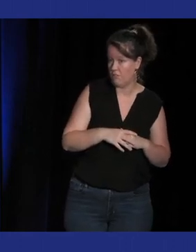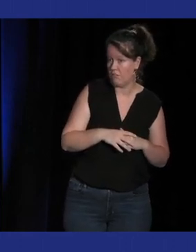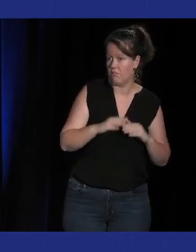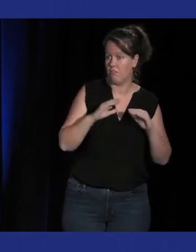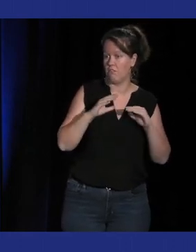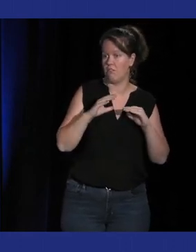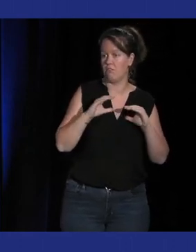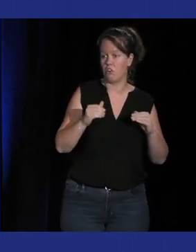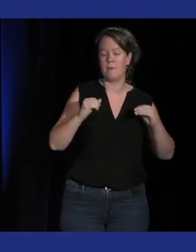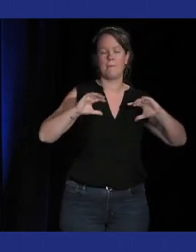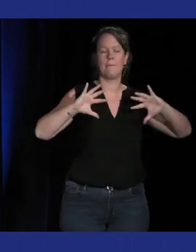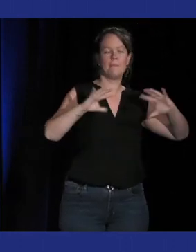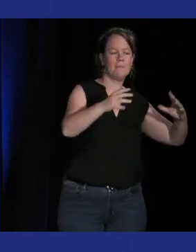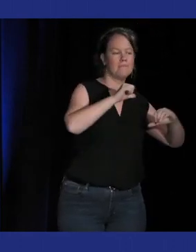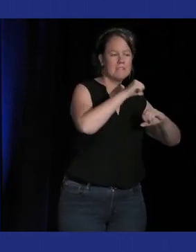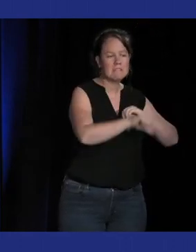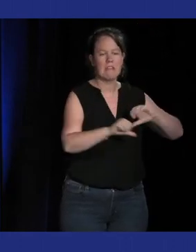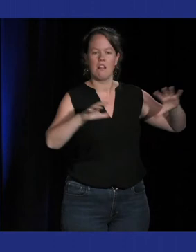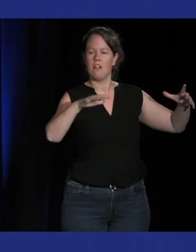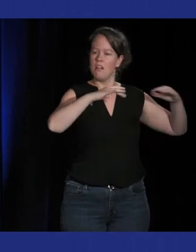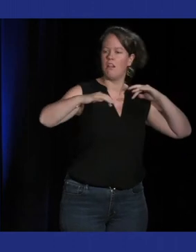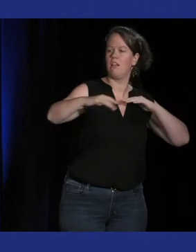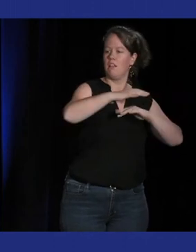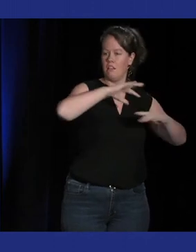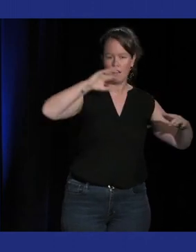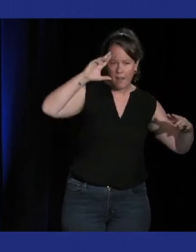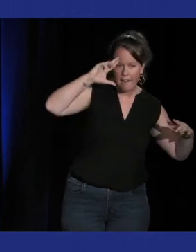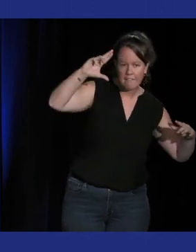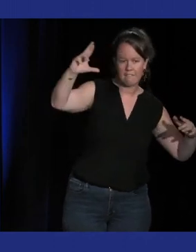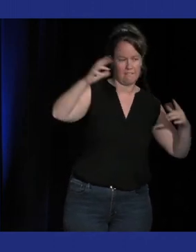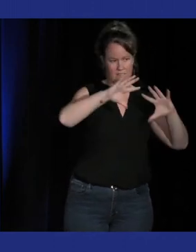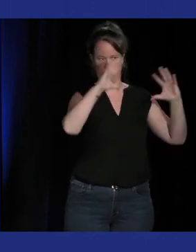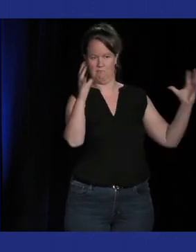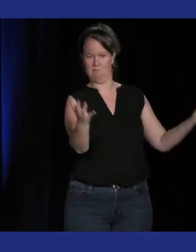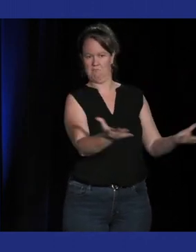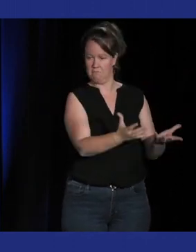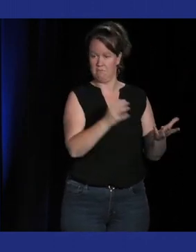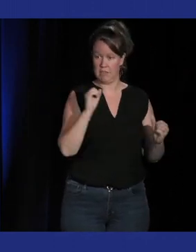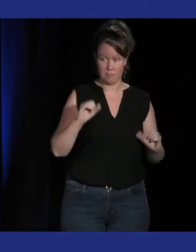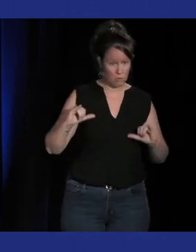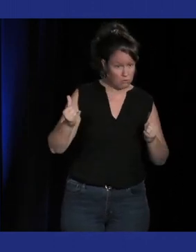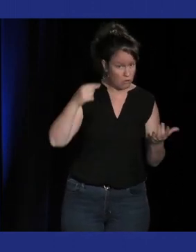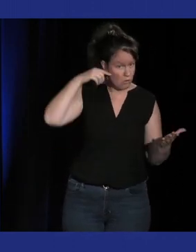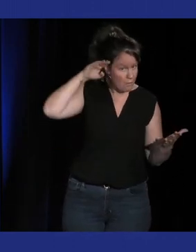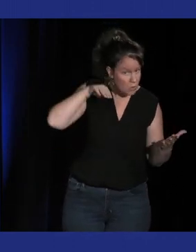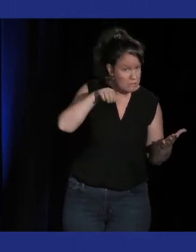donc c'est quand même un style de jeu très particulier mais est-ce qu'on peut envisager une évolution des jeux musicaux dans ce sens